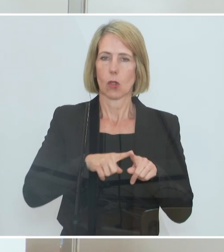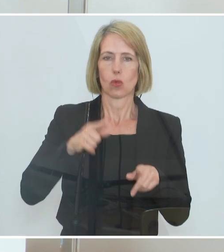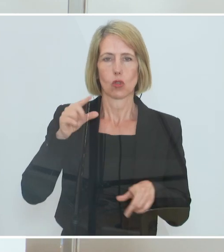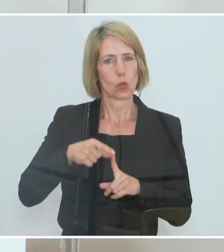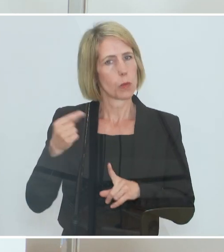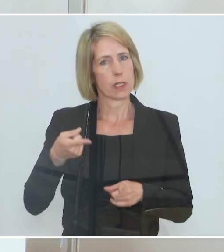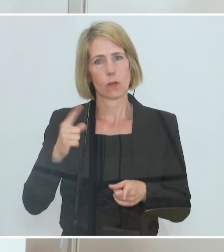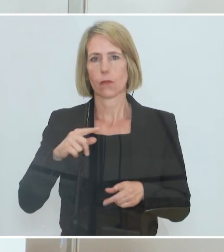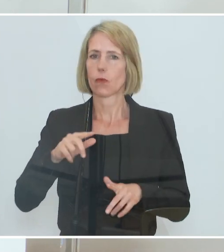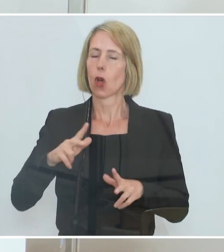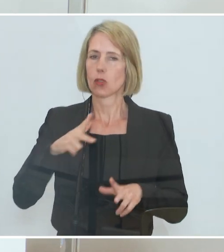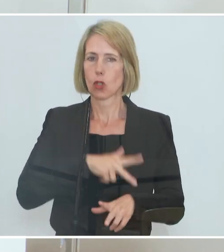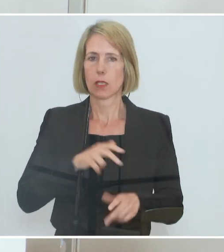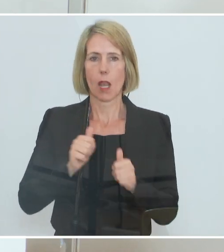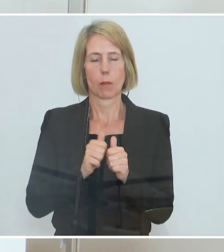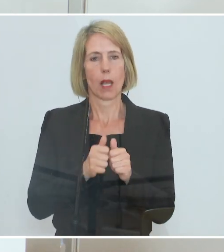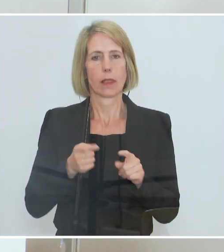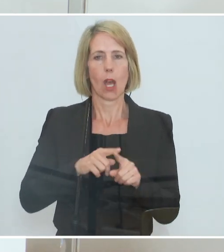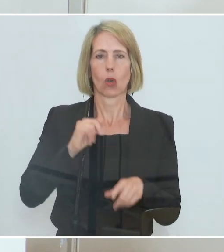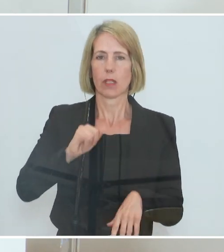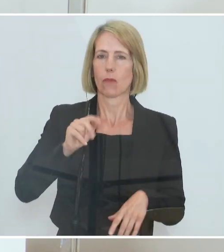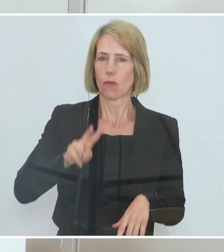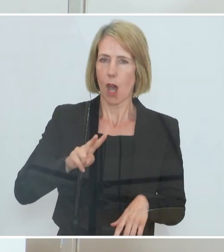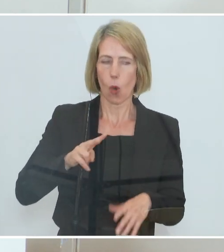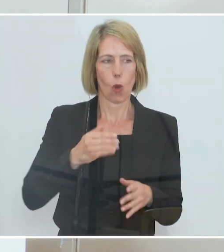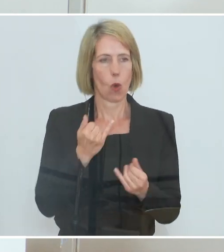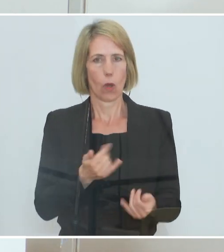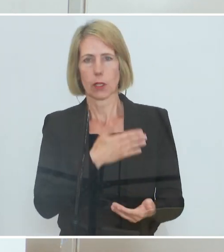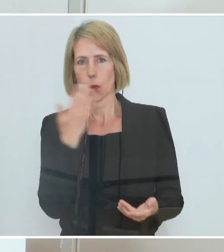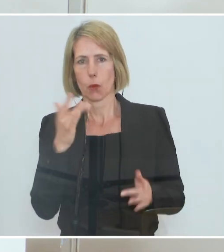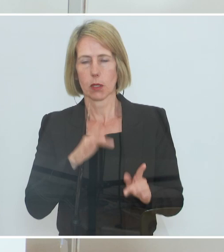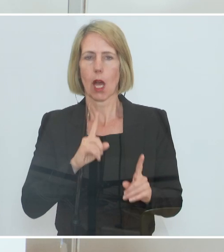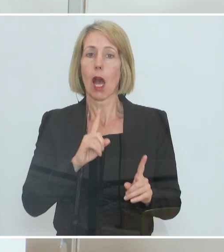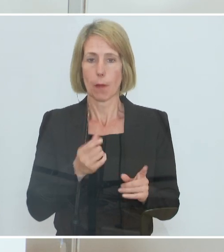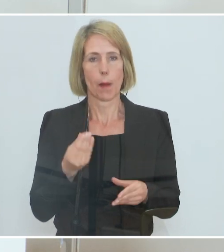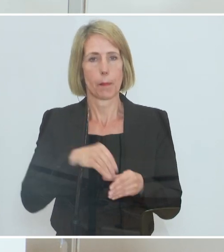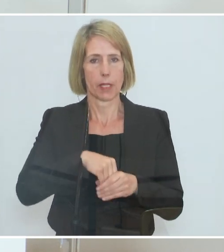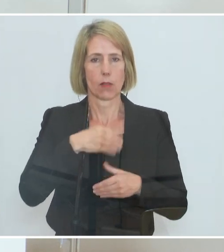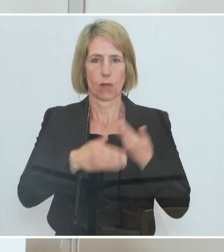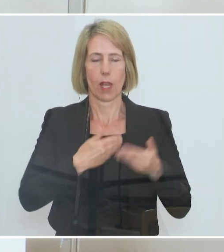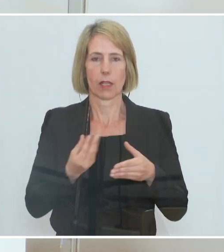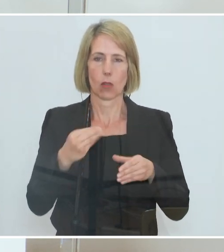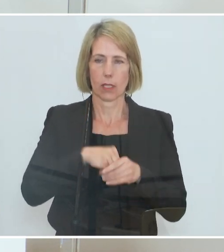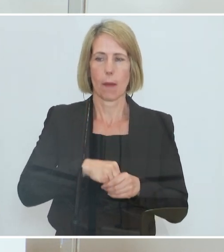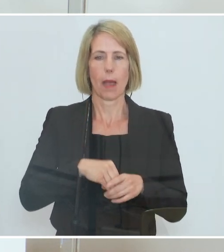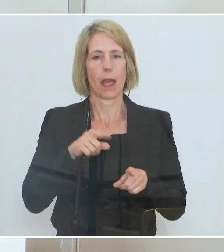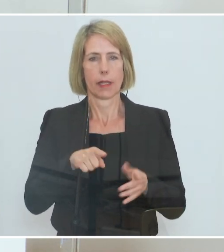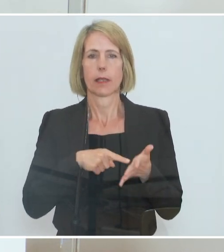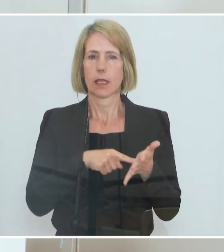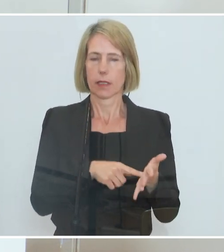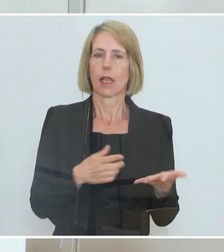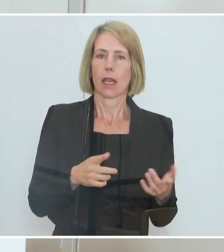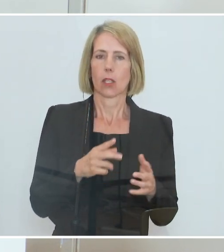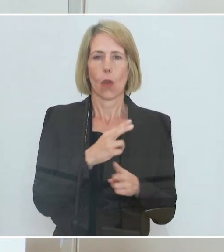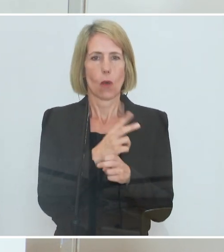Zusammenarbeit bedanken, auch bei der IV, die heute nicht da sein kann, die aber mit am Tisch sitzt. Denn das hat schon gezeigt, dass hier Österreich besser als